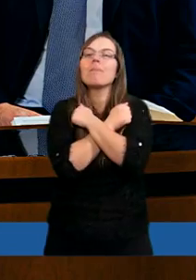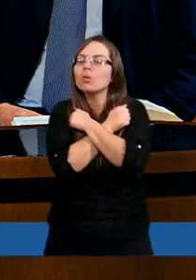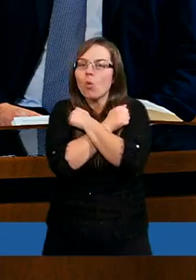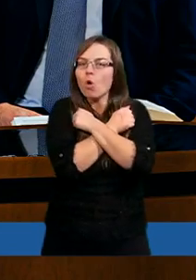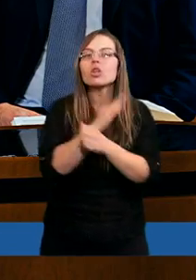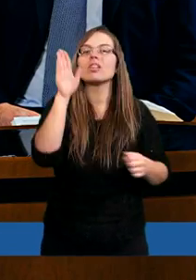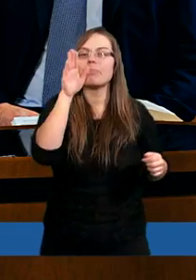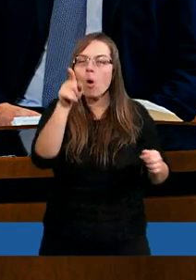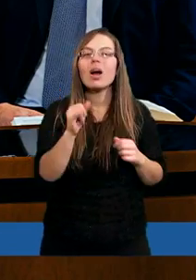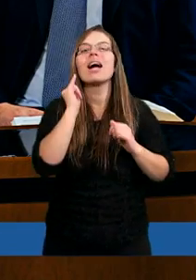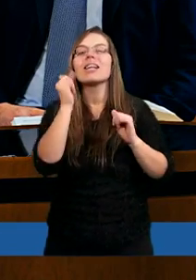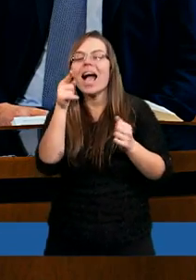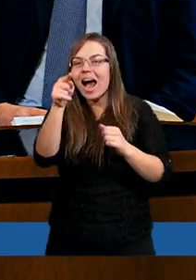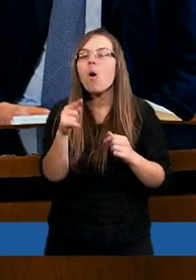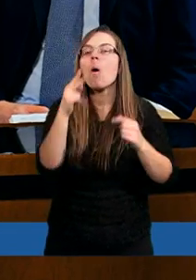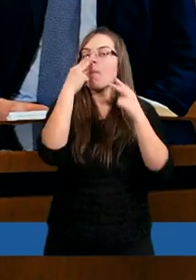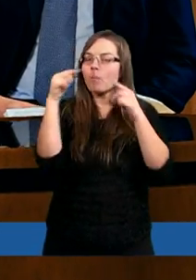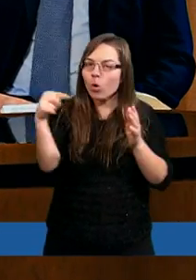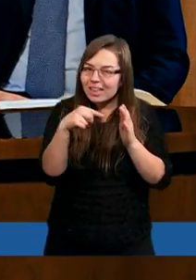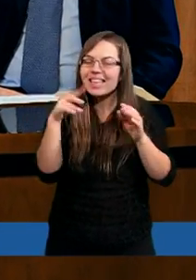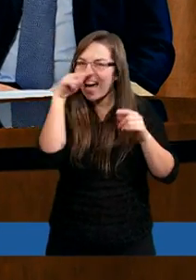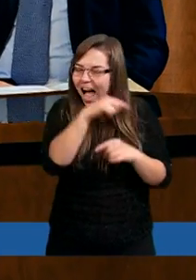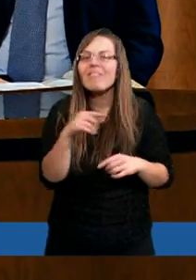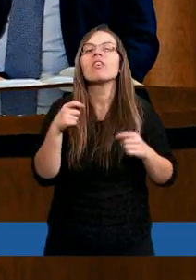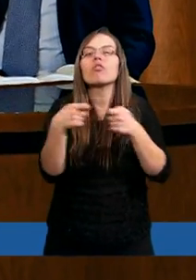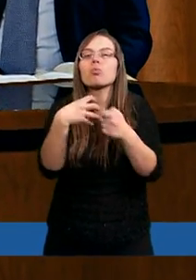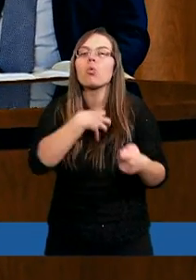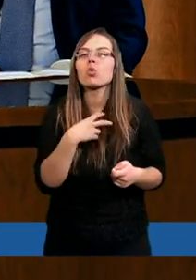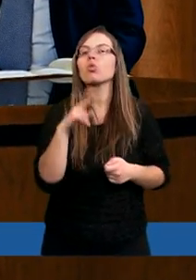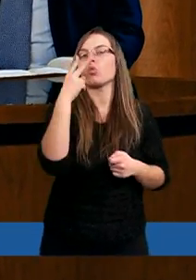miłości i tego, jak On potrafi współczuć drugiemu człowiekowi.